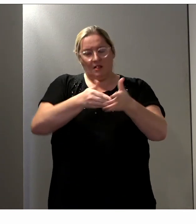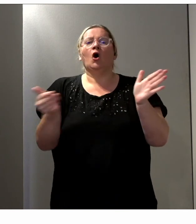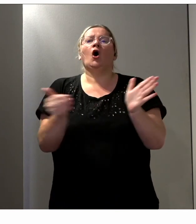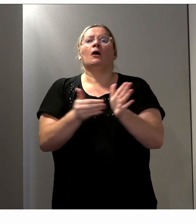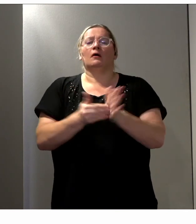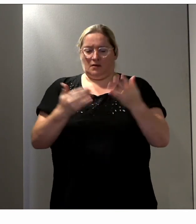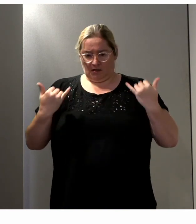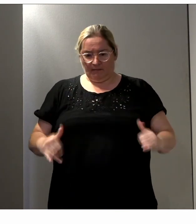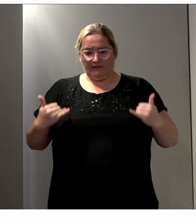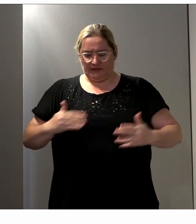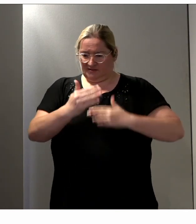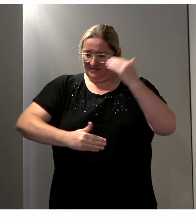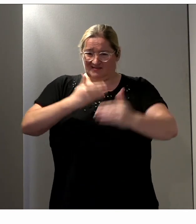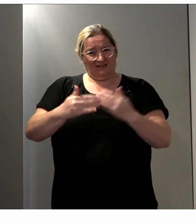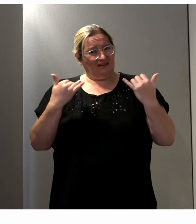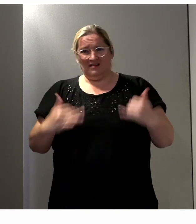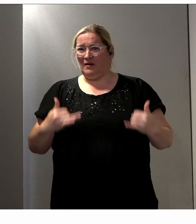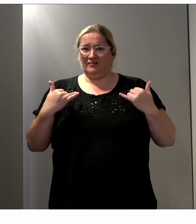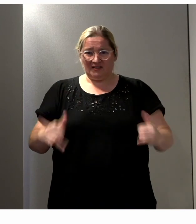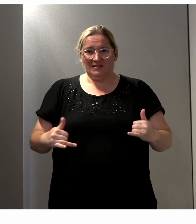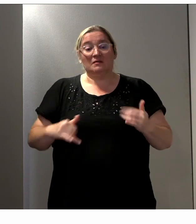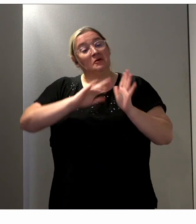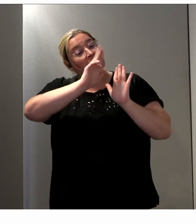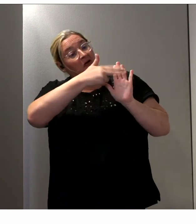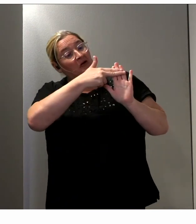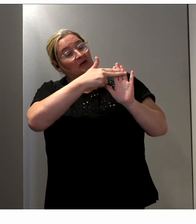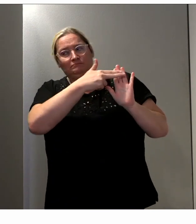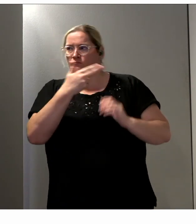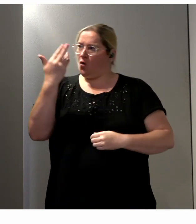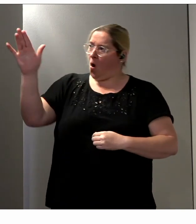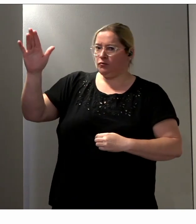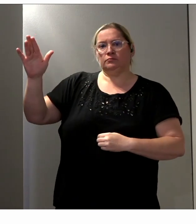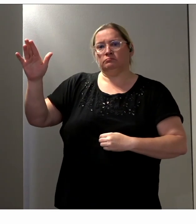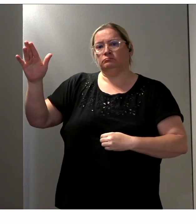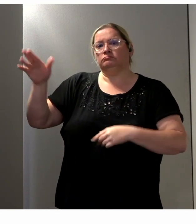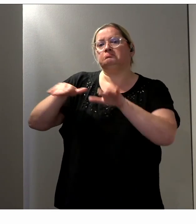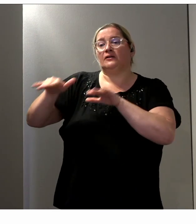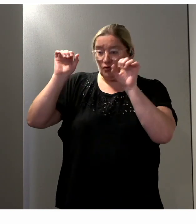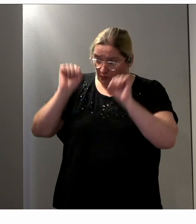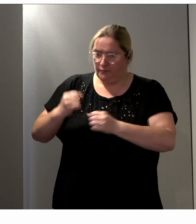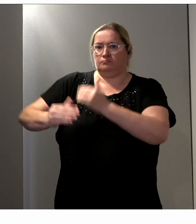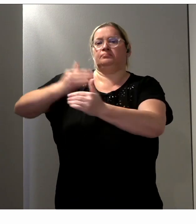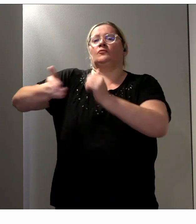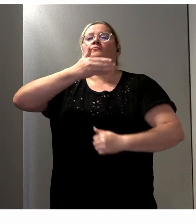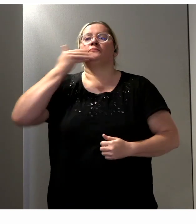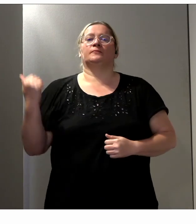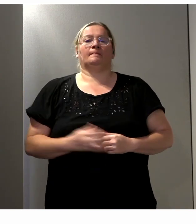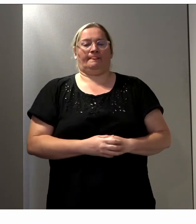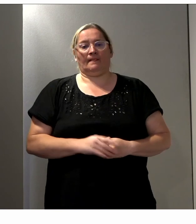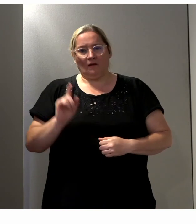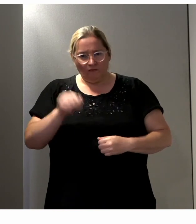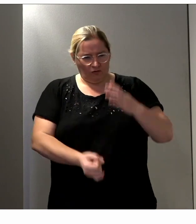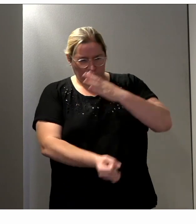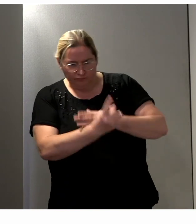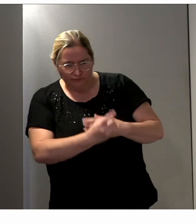améliorations à faire, qui ne sont peut-être pas forcément d'ailleurs du domaine normatif. Mais donc l'idée,'est là encore de faire remonter les bonnes